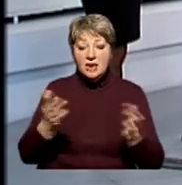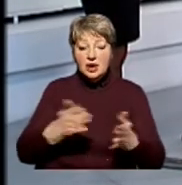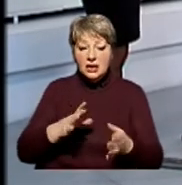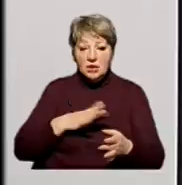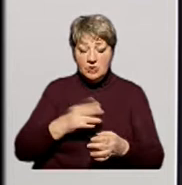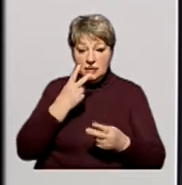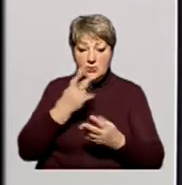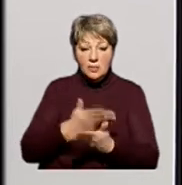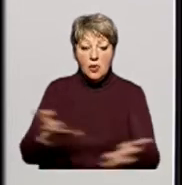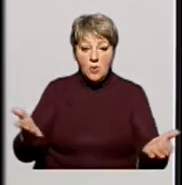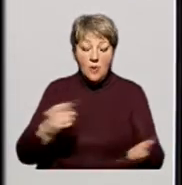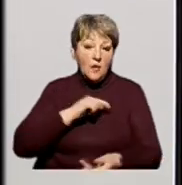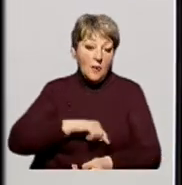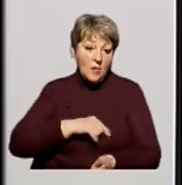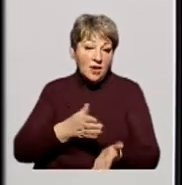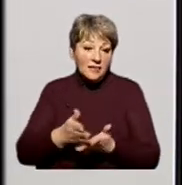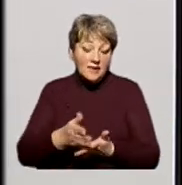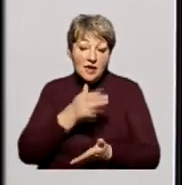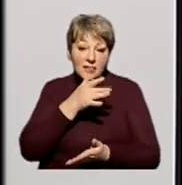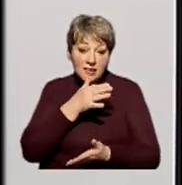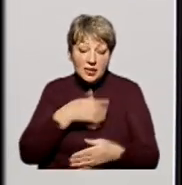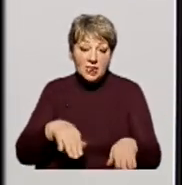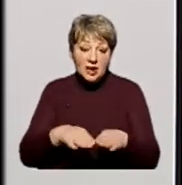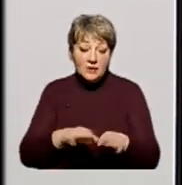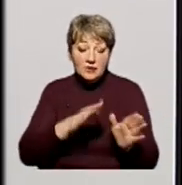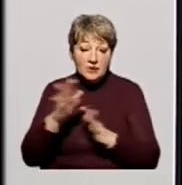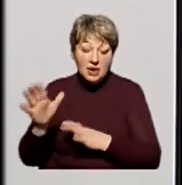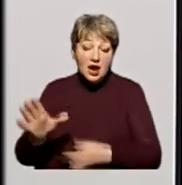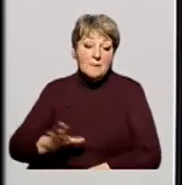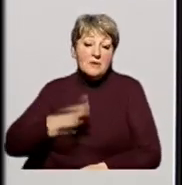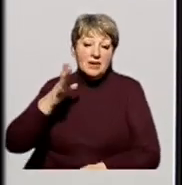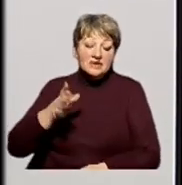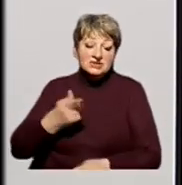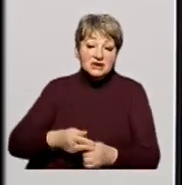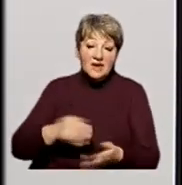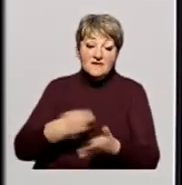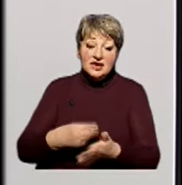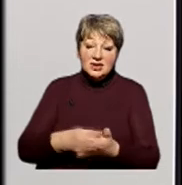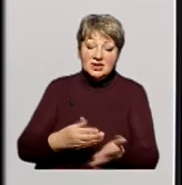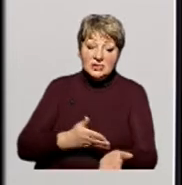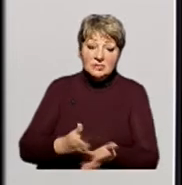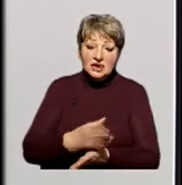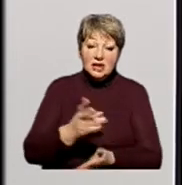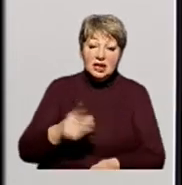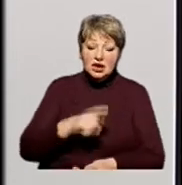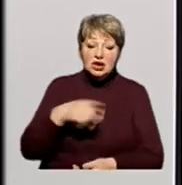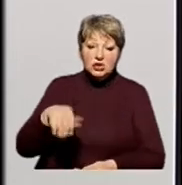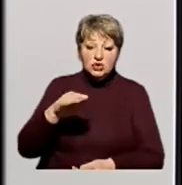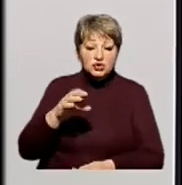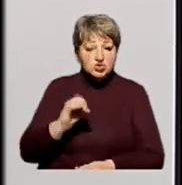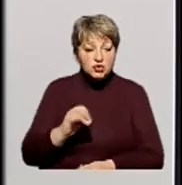публічний характер. До речі, під час одного з таких конфліктів колишня вже очільниця департаменту фінансової політики пані Наталя Джуган